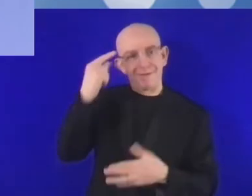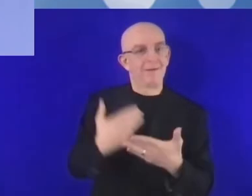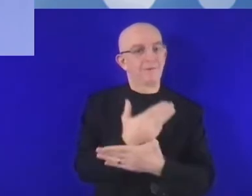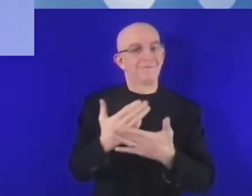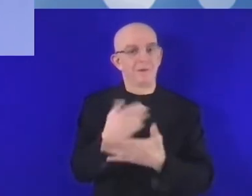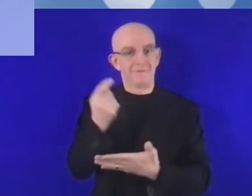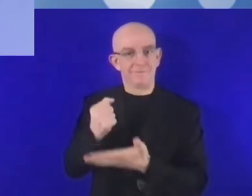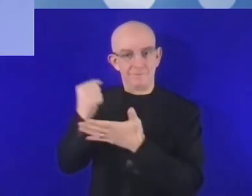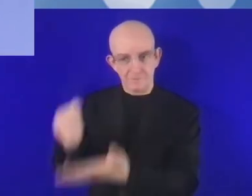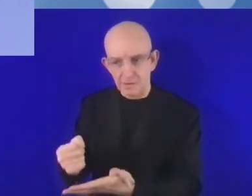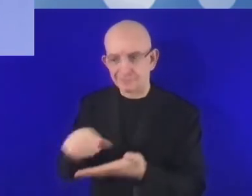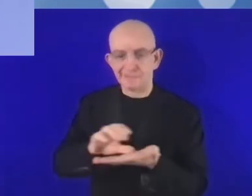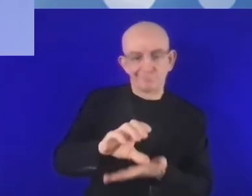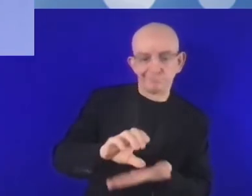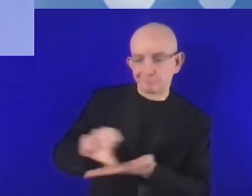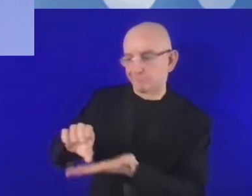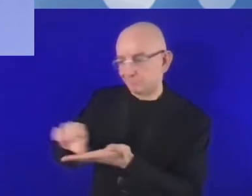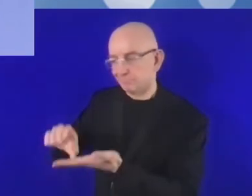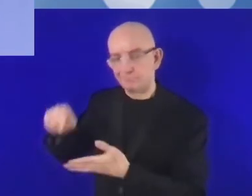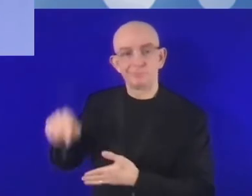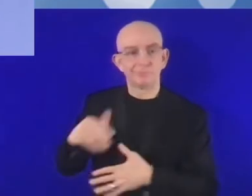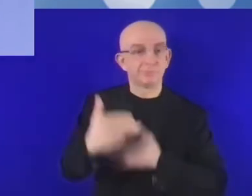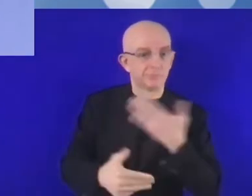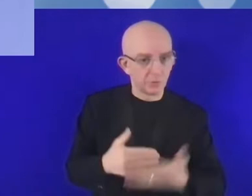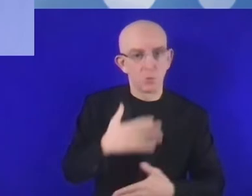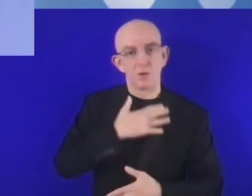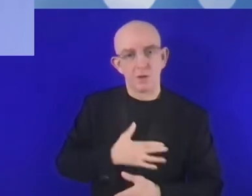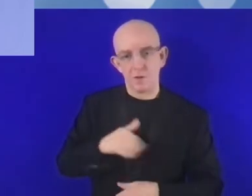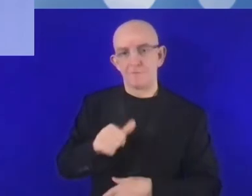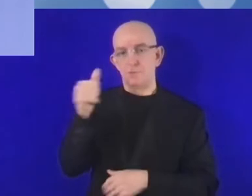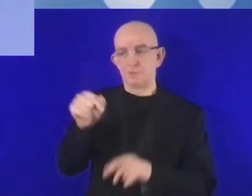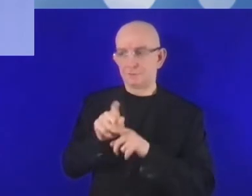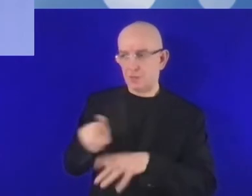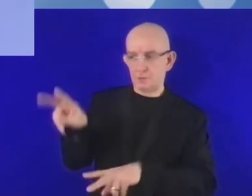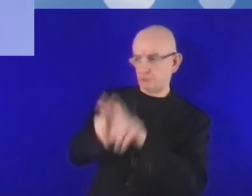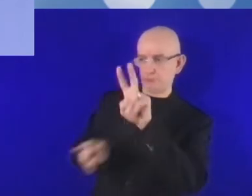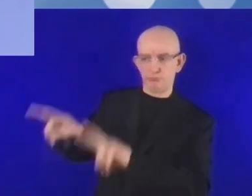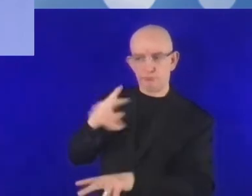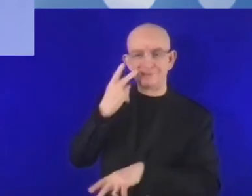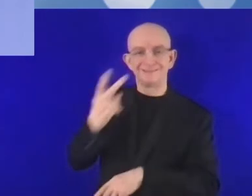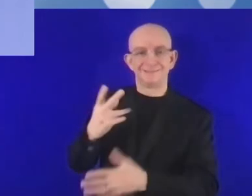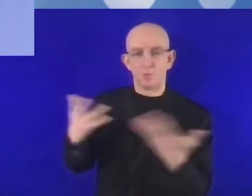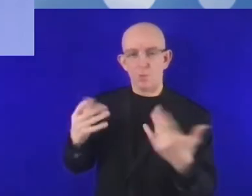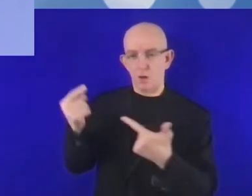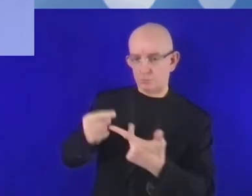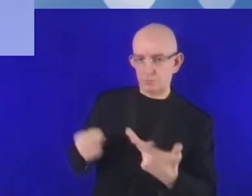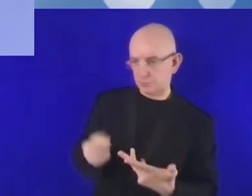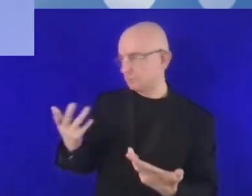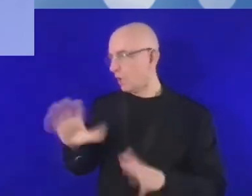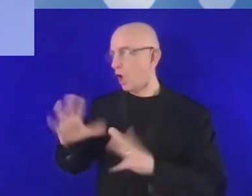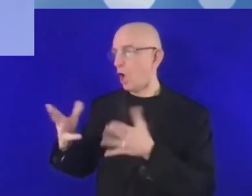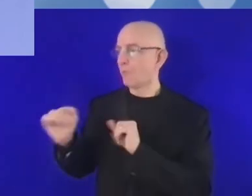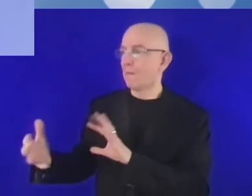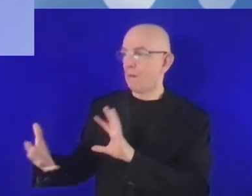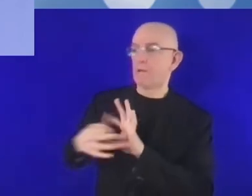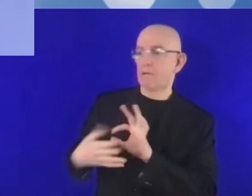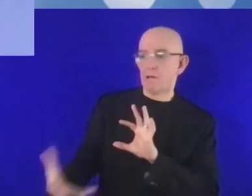Nawet dobrym pomysłem mogło być ustanowienie funduszu innowacji oraz zapewnienie mu odpowiedniego finansowania. To mogłoby pozwolić